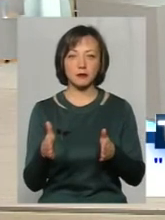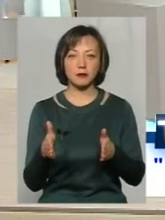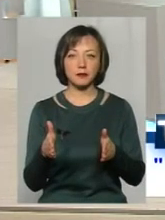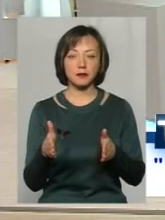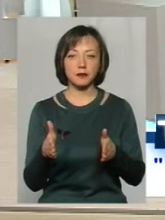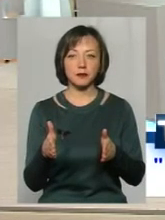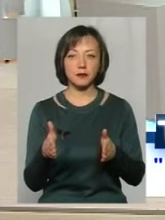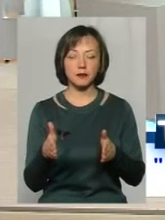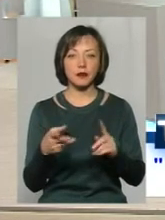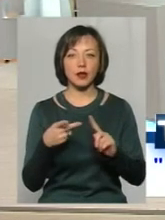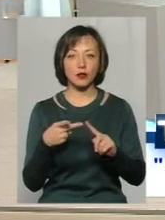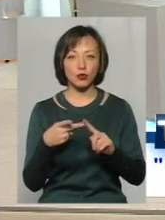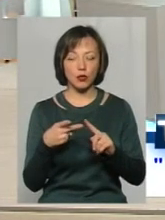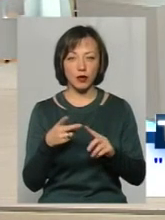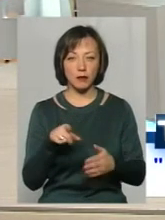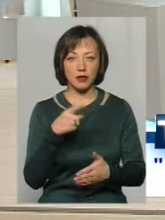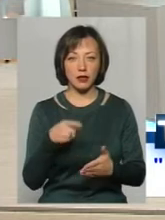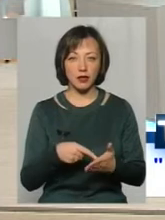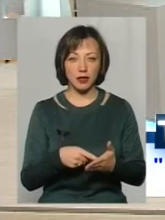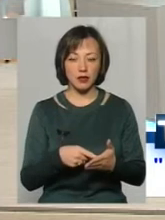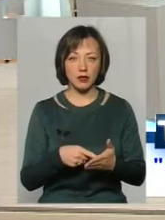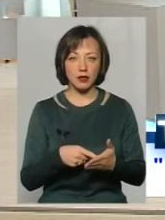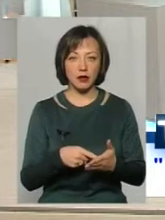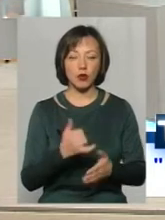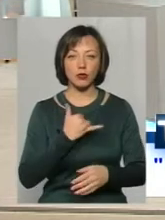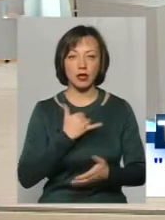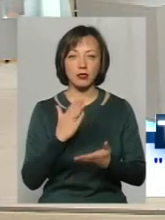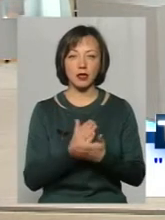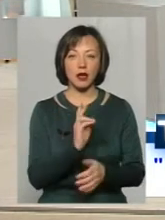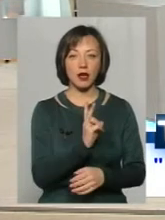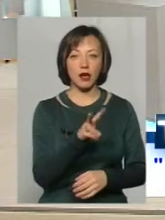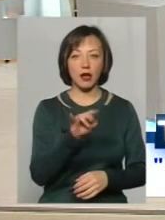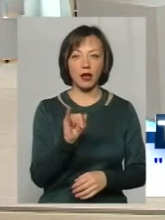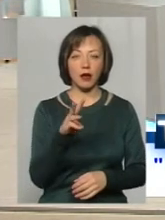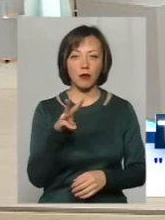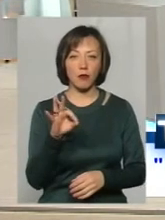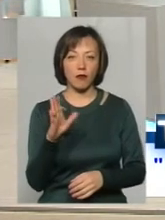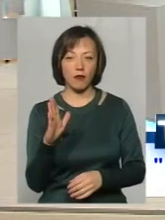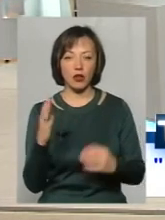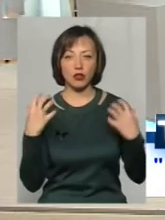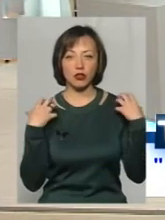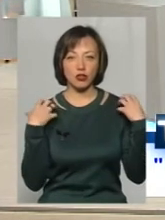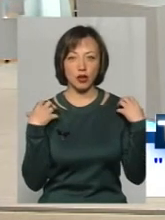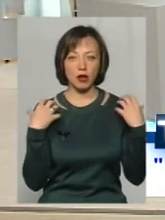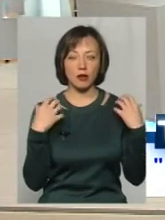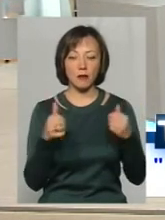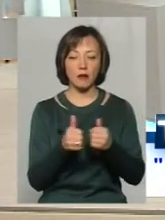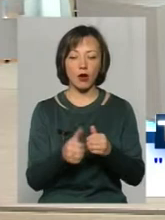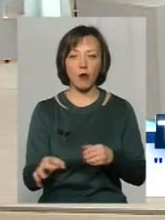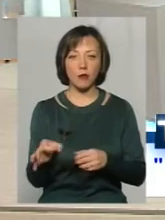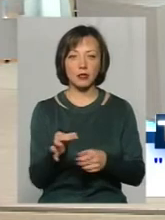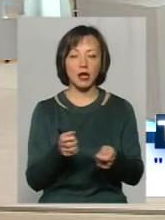безпробовувалися. Друге питання. У нас є такий пан Крігмал, начальник при областній